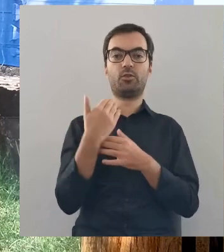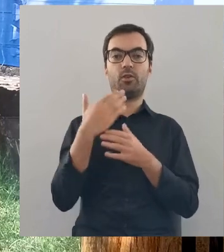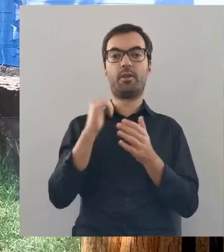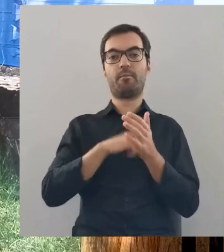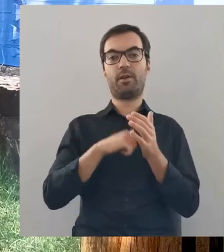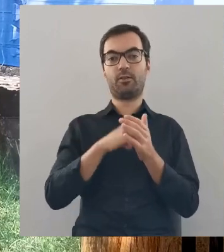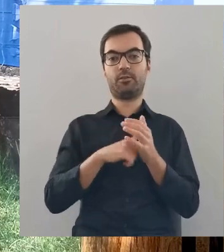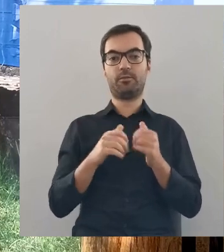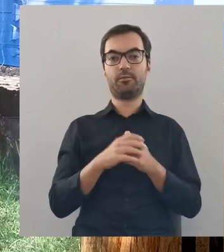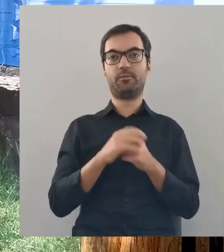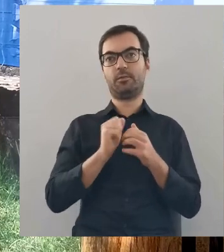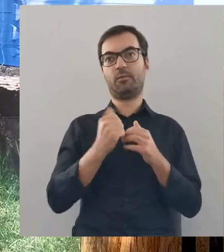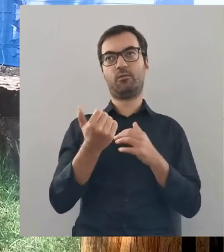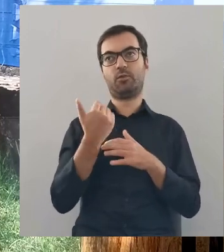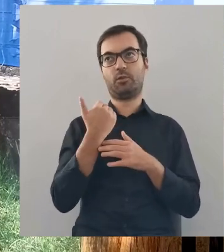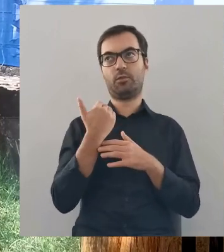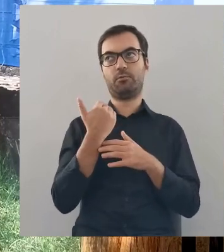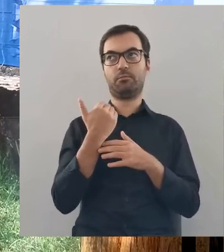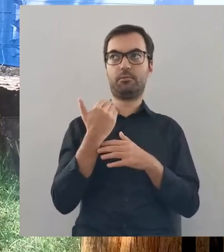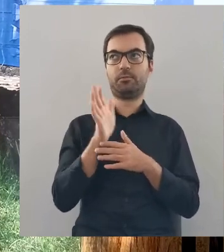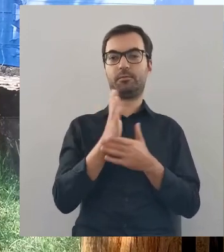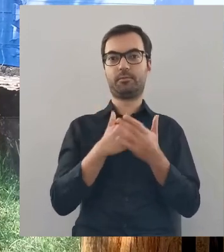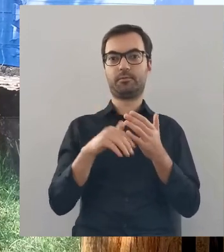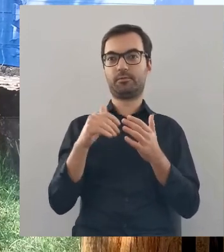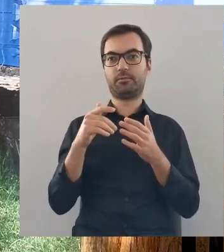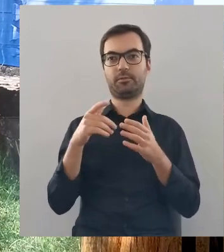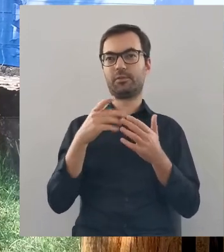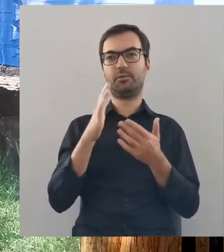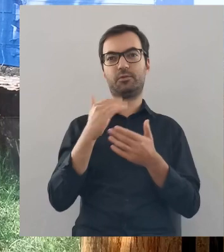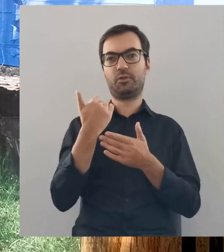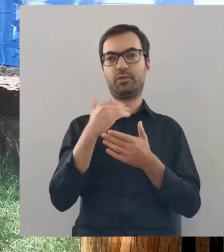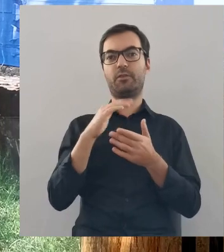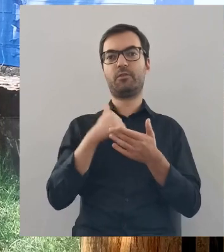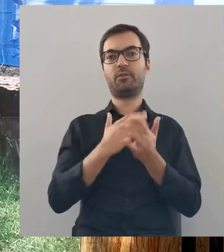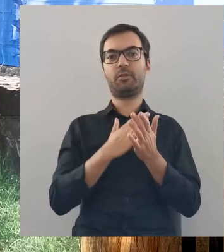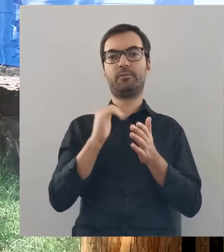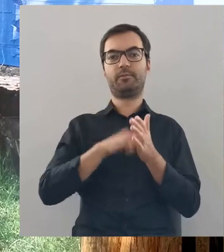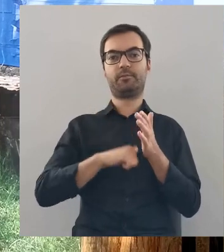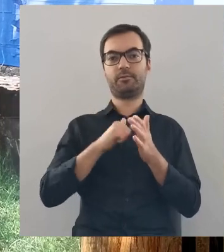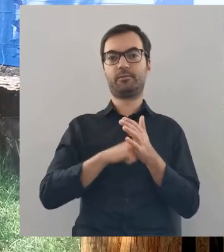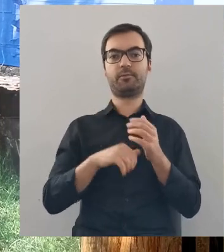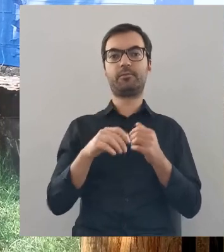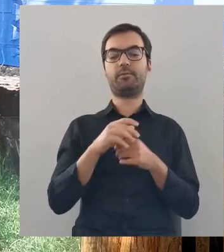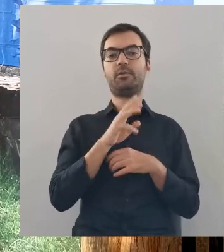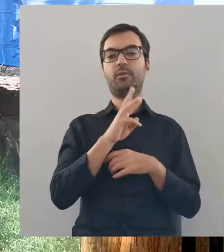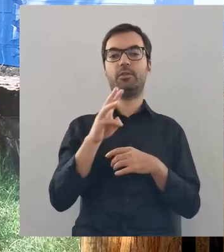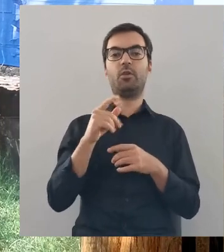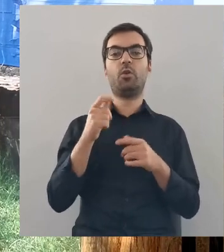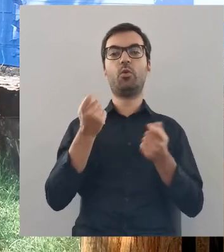wschodniego Mazowsza, czy wschodniej części województwa mazowieckiego.